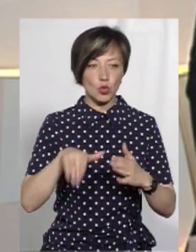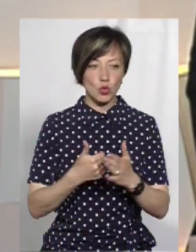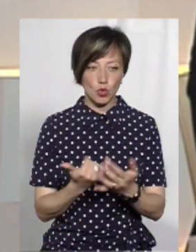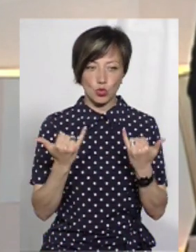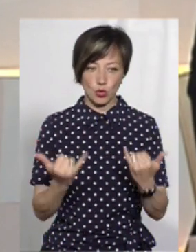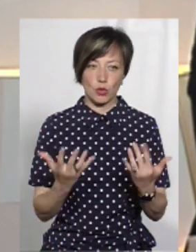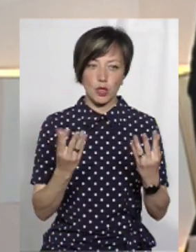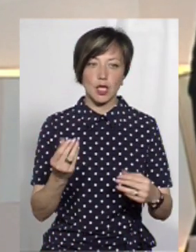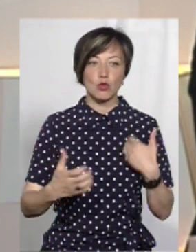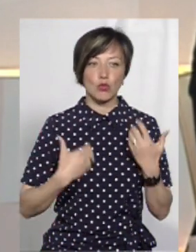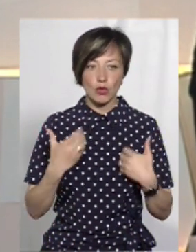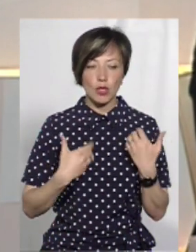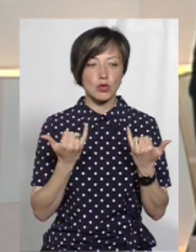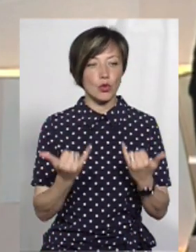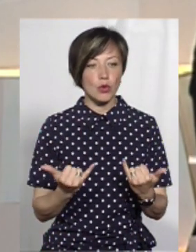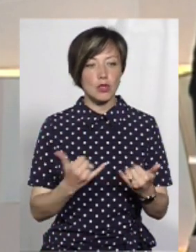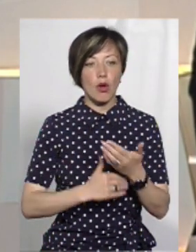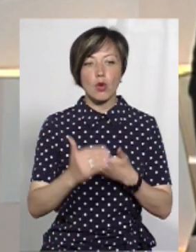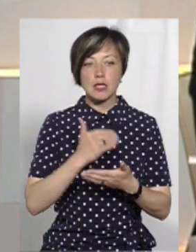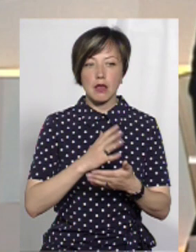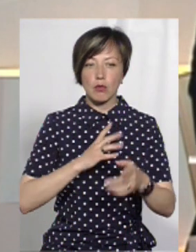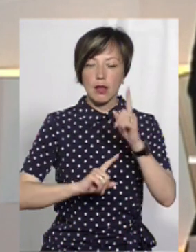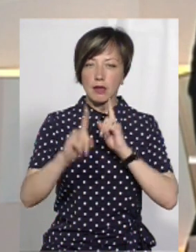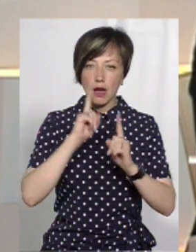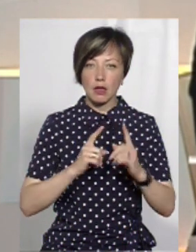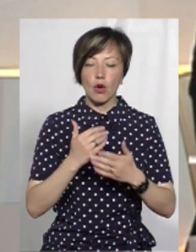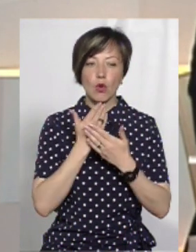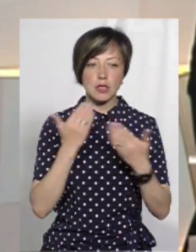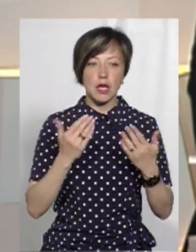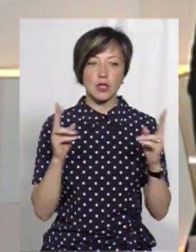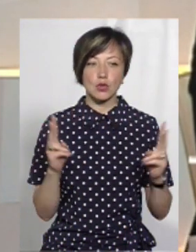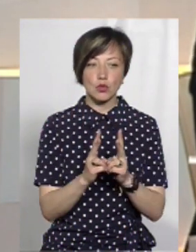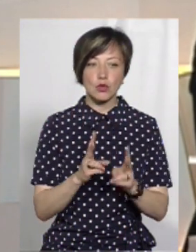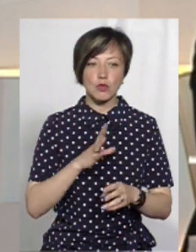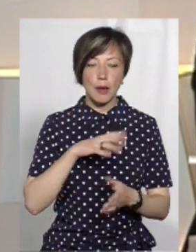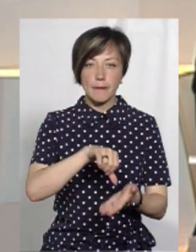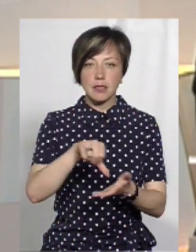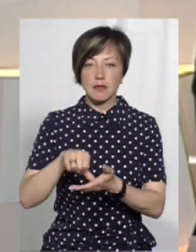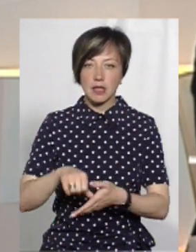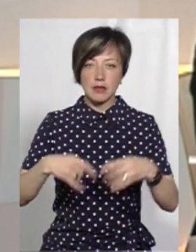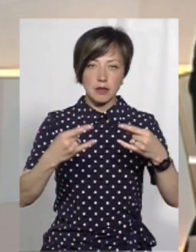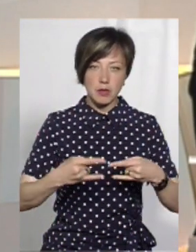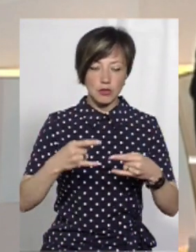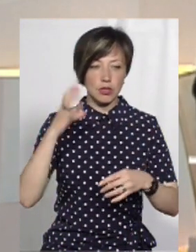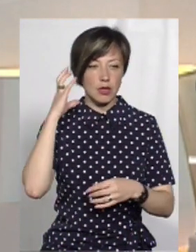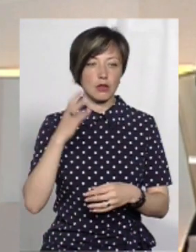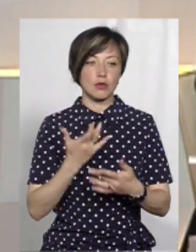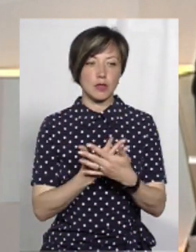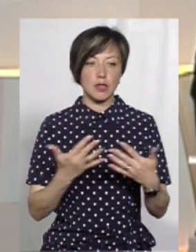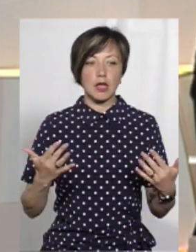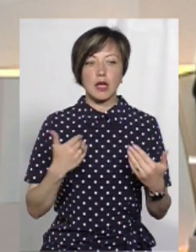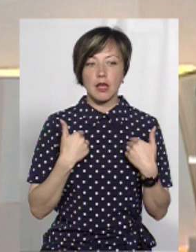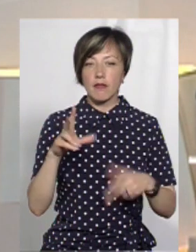сей день турбує. І сьогодні остання була нарада, остання зустріч. Так само були представники засобів масової інформації.